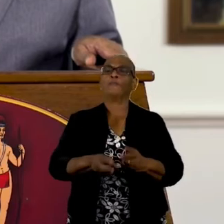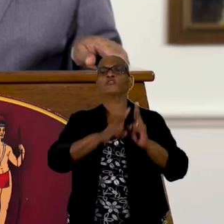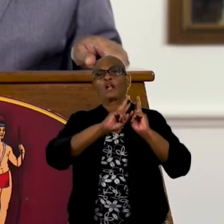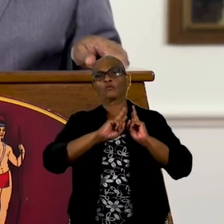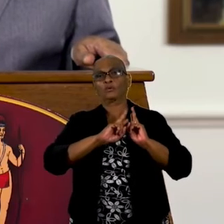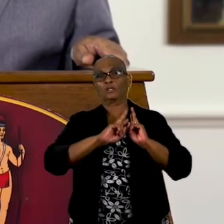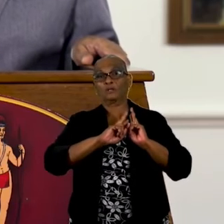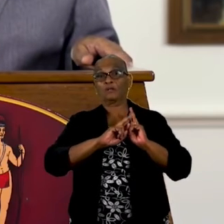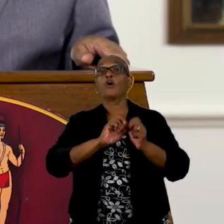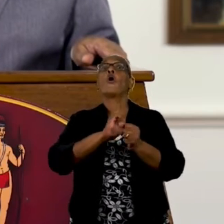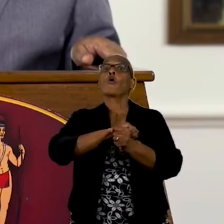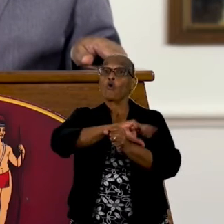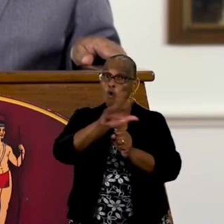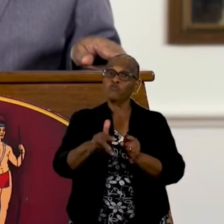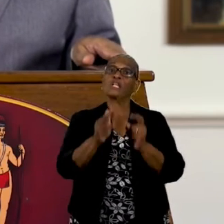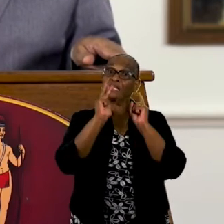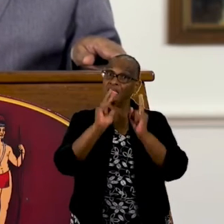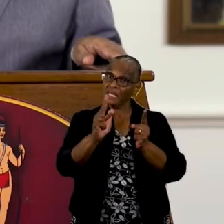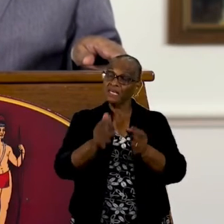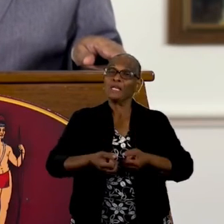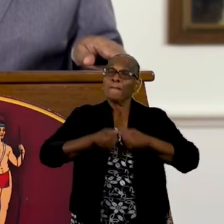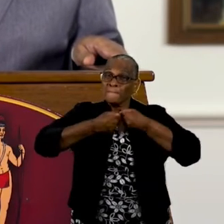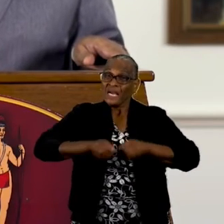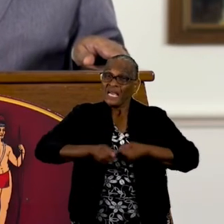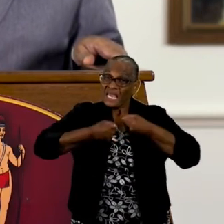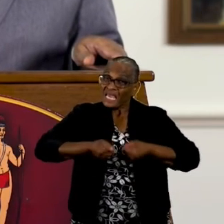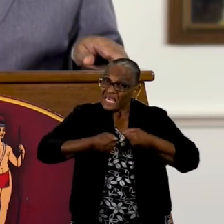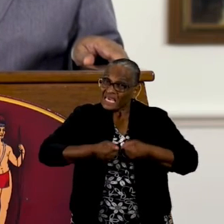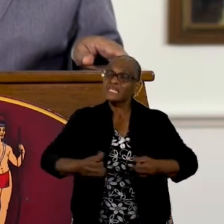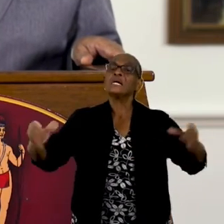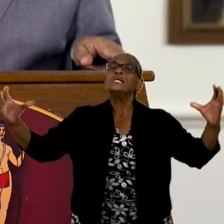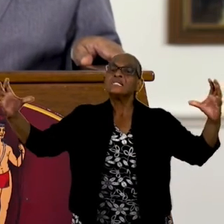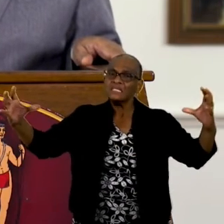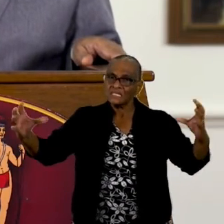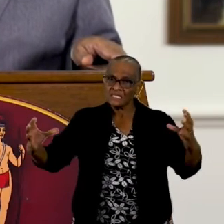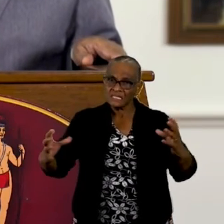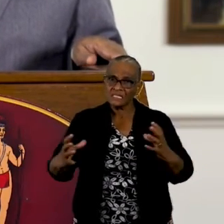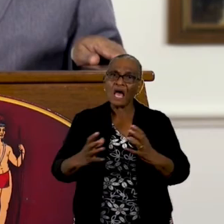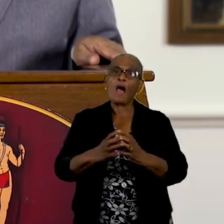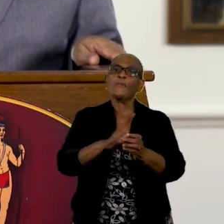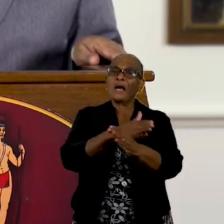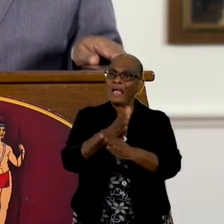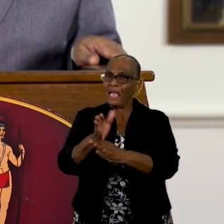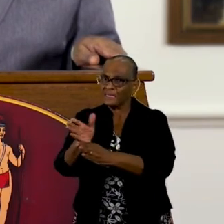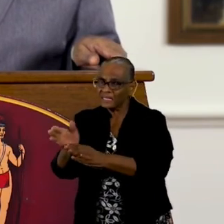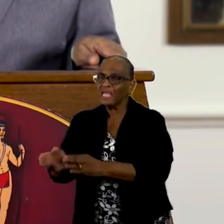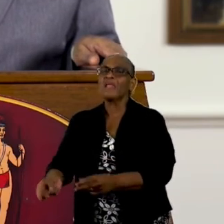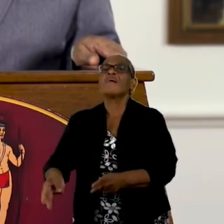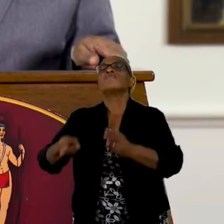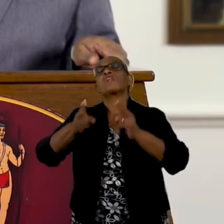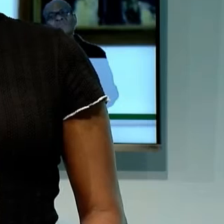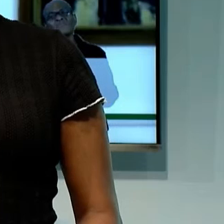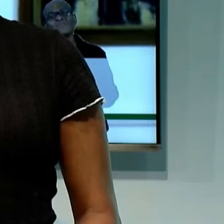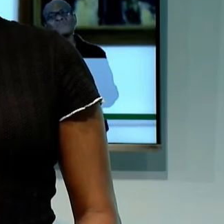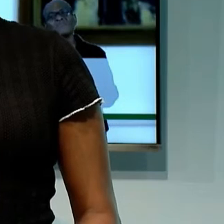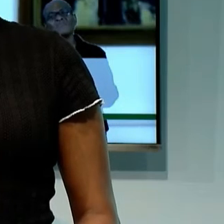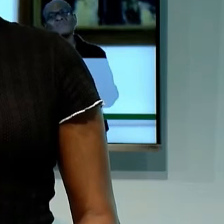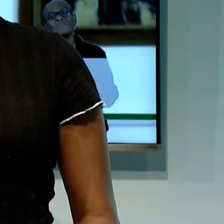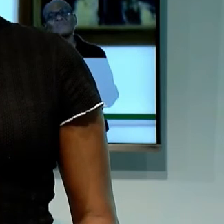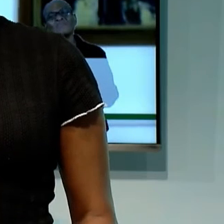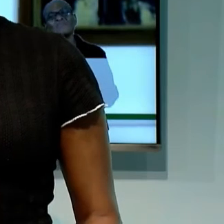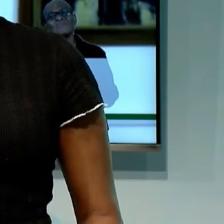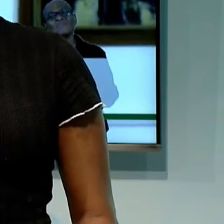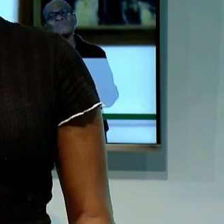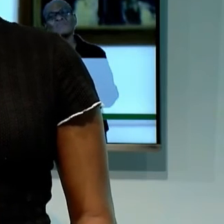verantwoordelijkheid. COVID-19 beheersen komt met gedeelde en gezamenlijke verantwoordelijkheid. Dat is zover